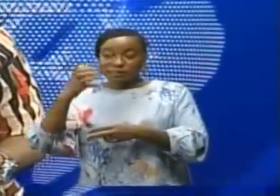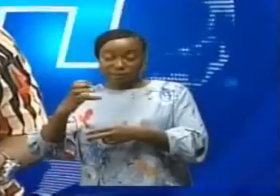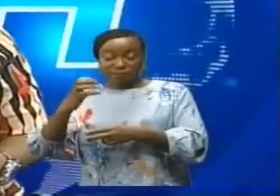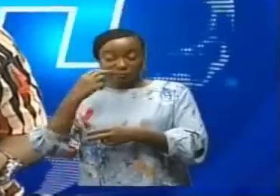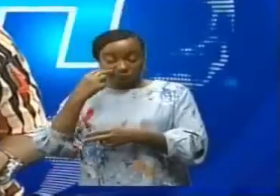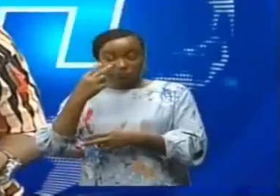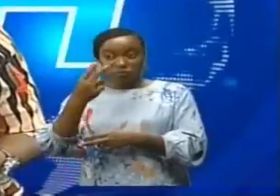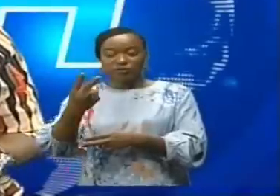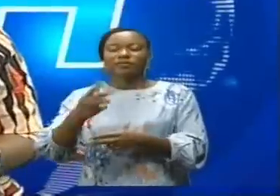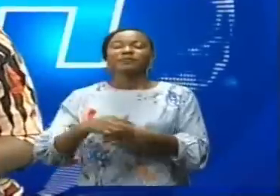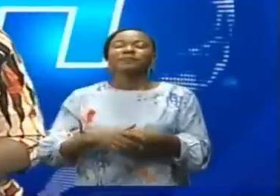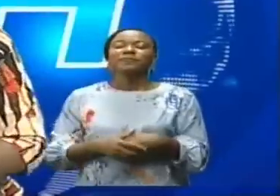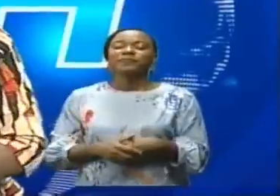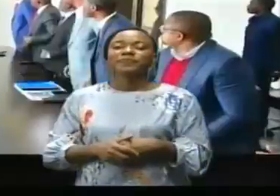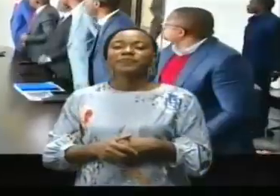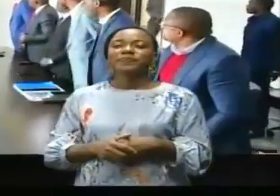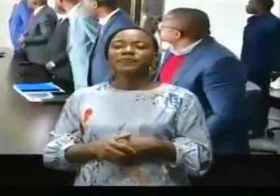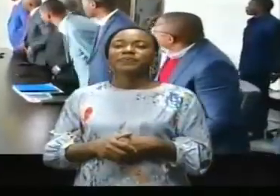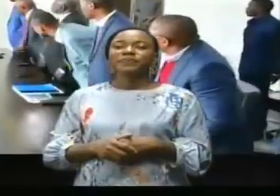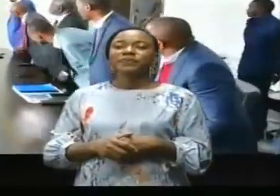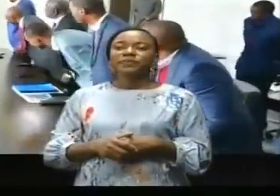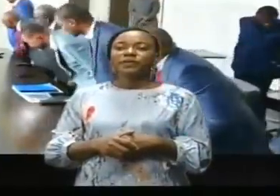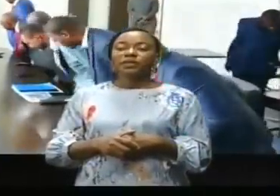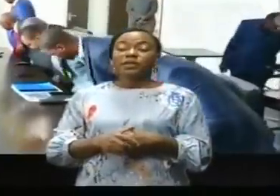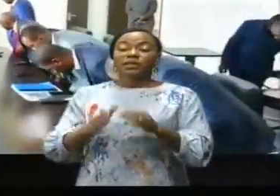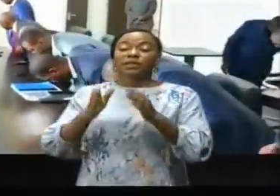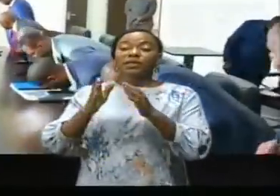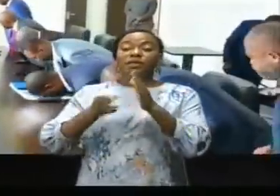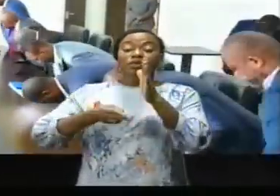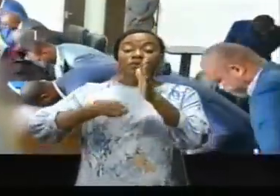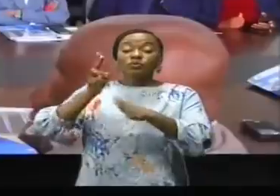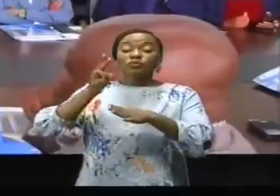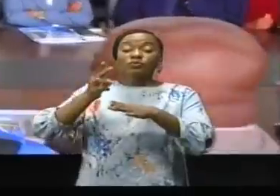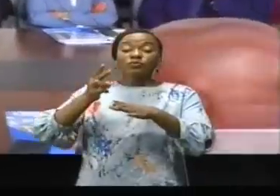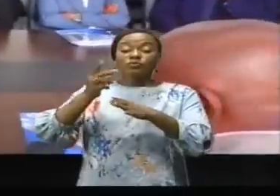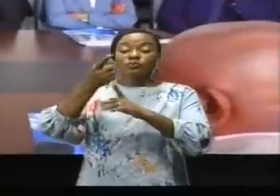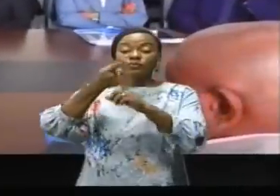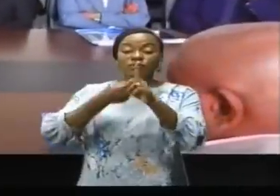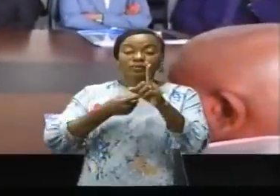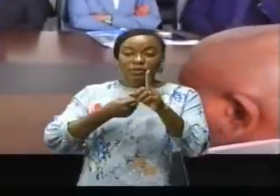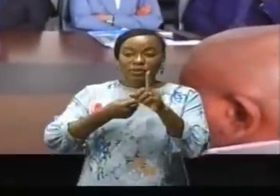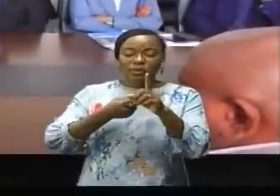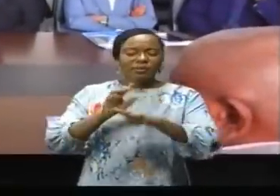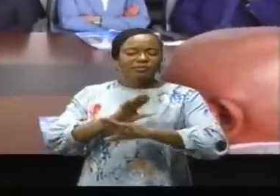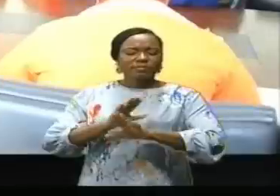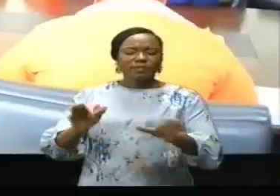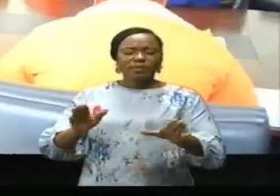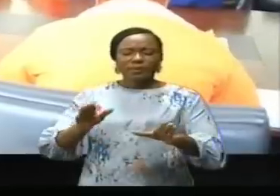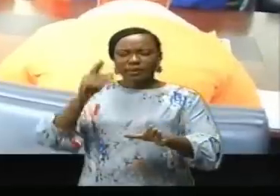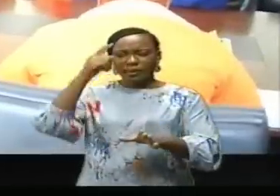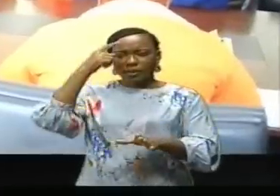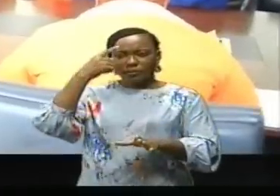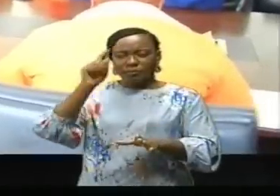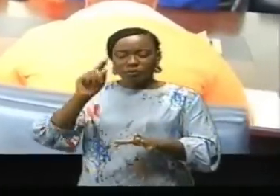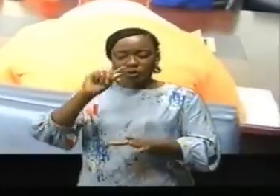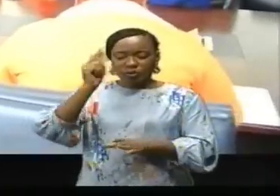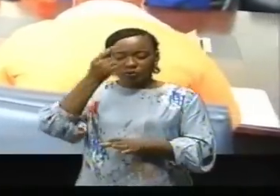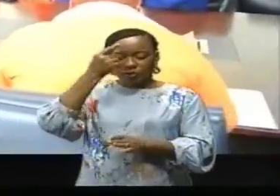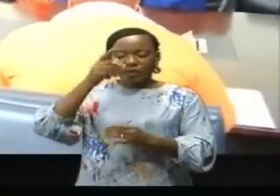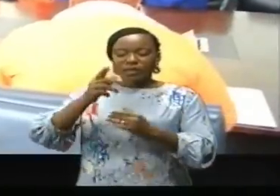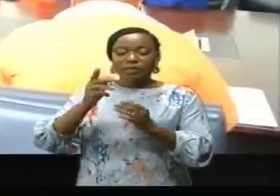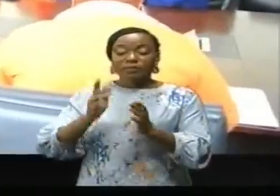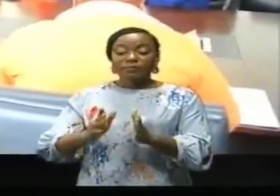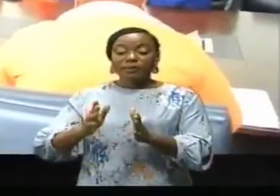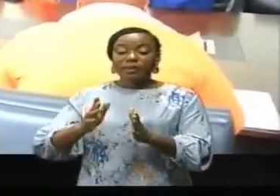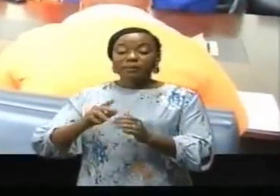des Moussampo. De 12 mois, on suffit au gouvernement provincial et le centre d'expertise d'évaluation et